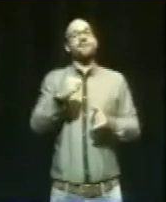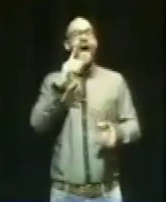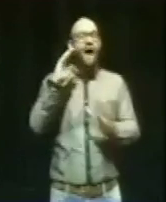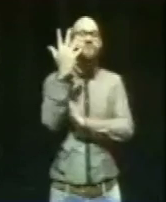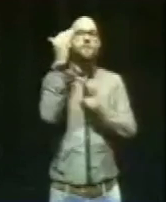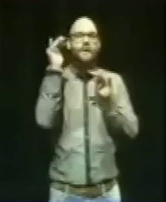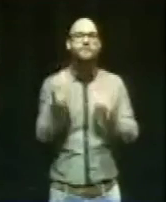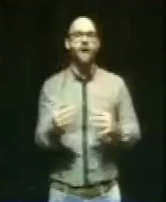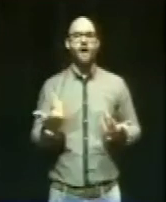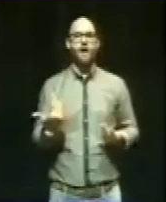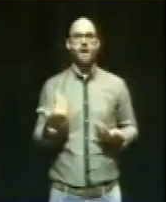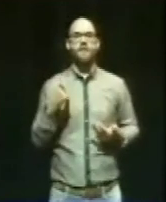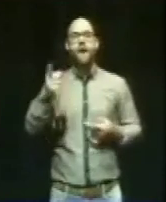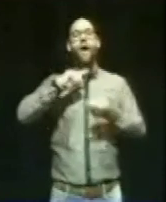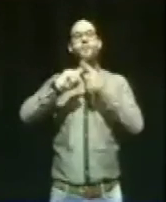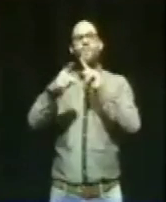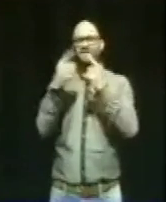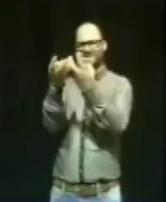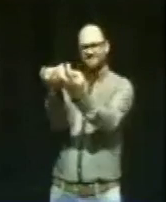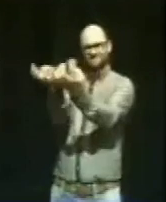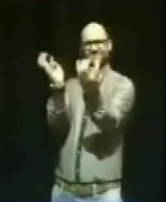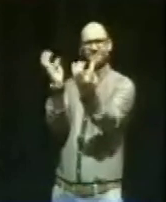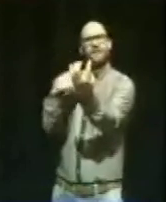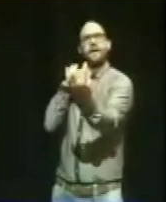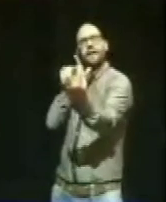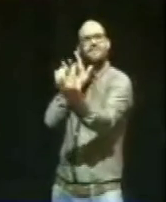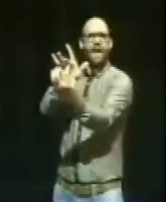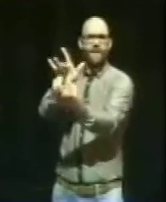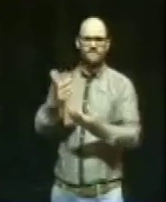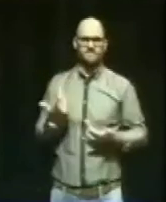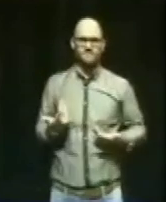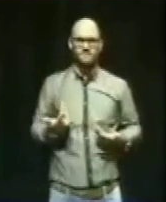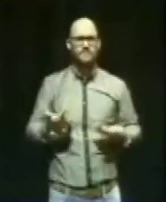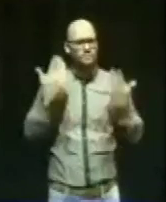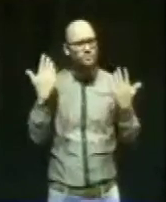Ideengeber der Politik geworden. Weiter so.